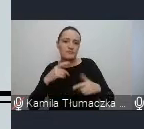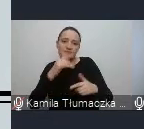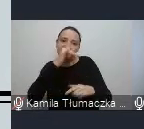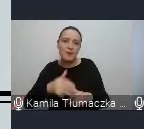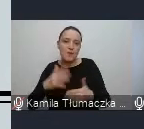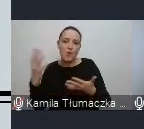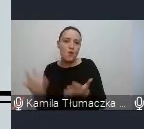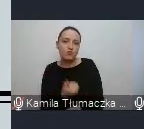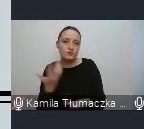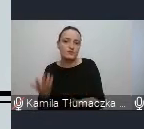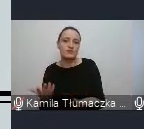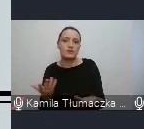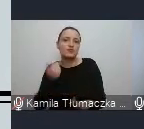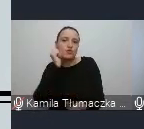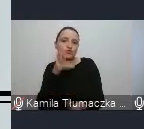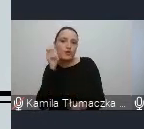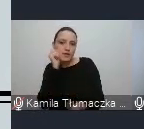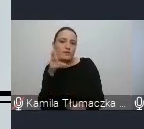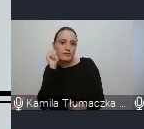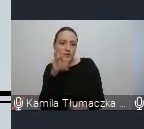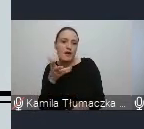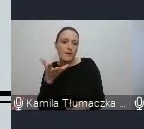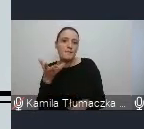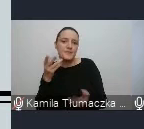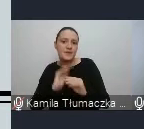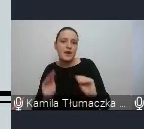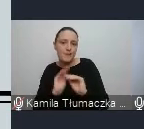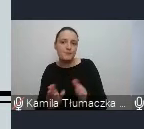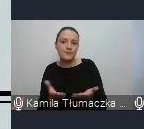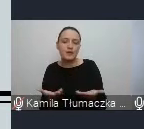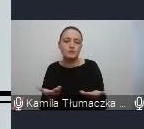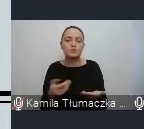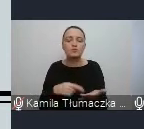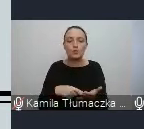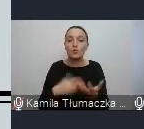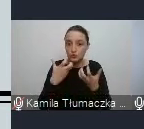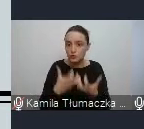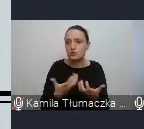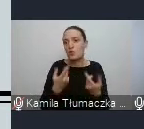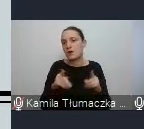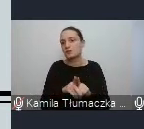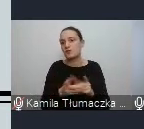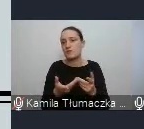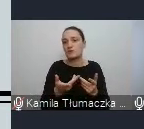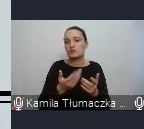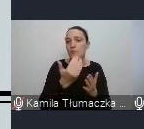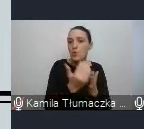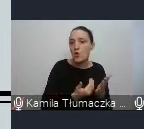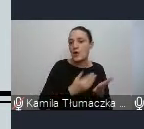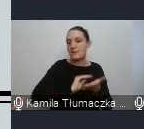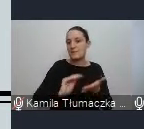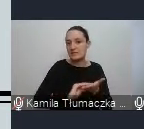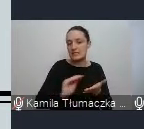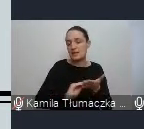z codziennej naszej terapii i chcą realizować pisane przez naszych specjalistów